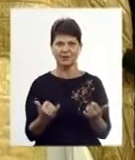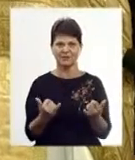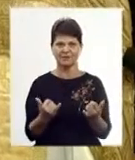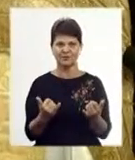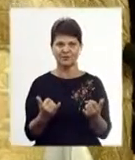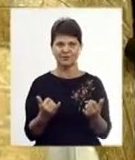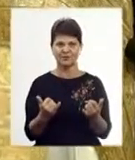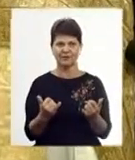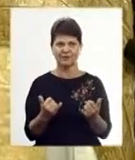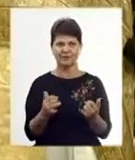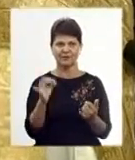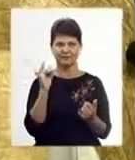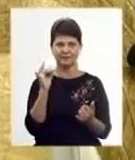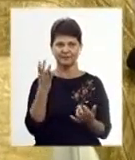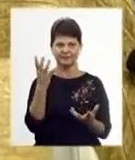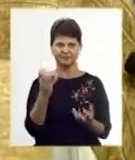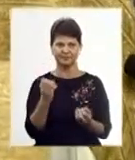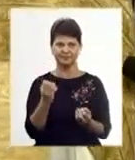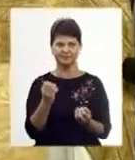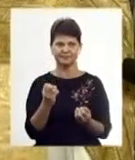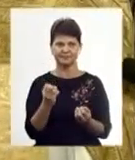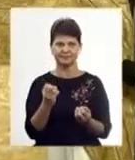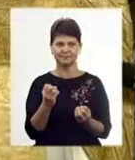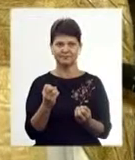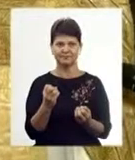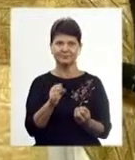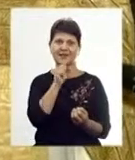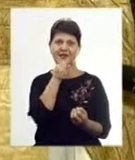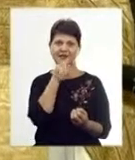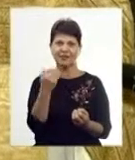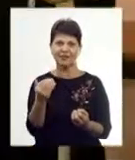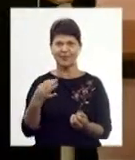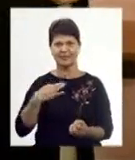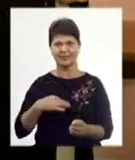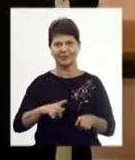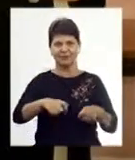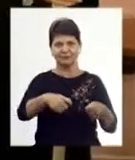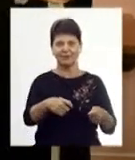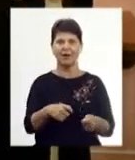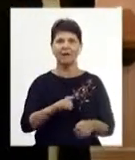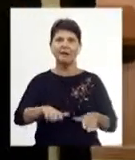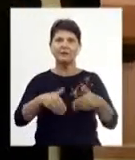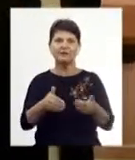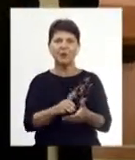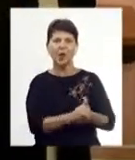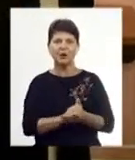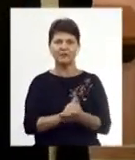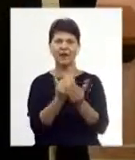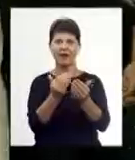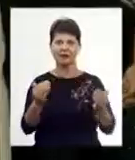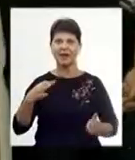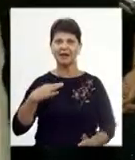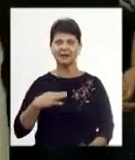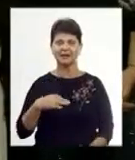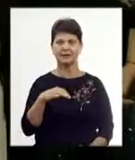змешувався і в Харистію ще дідом сина». Ініціатор і організатор експозиції син